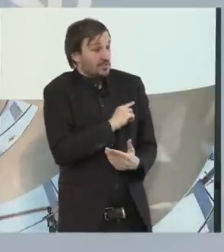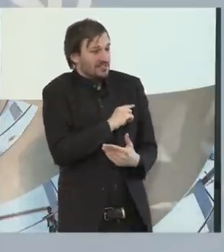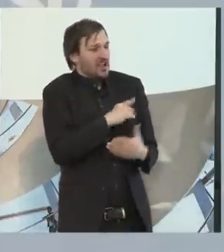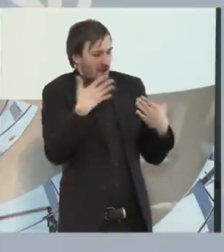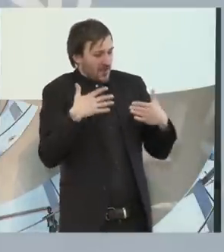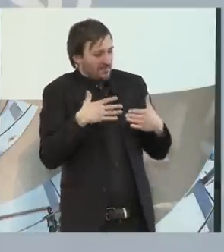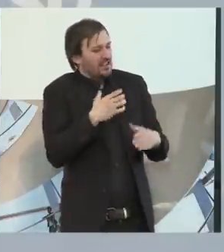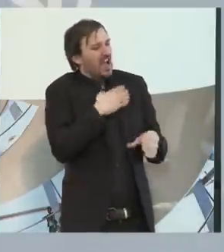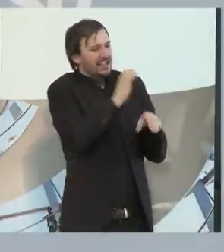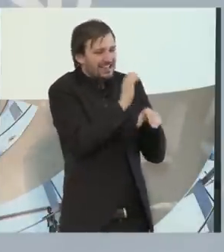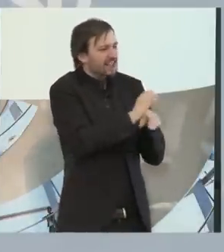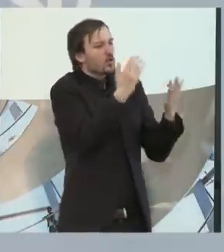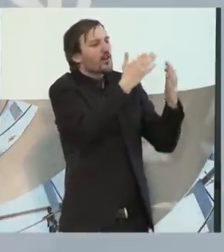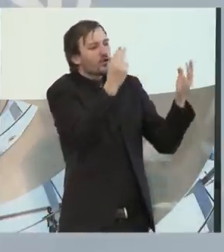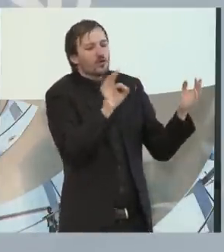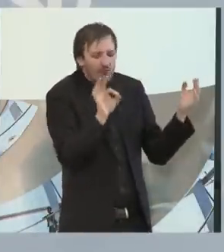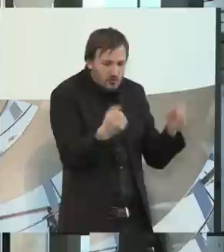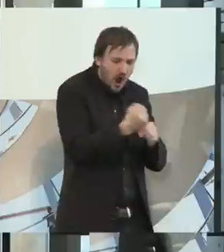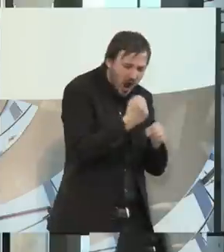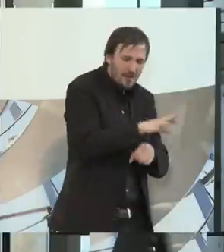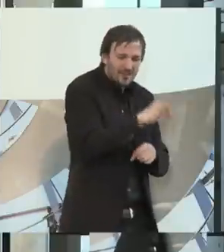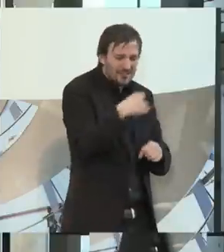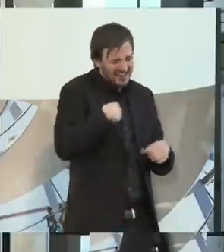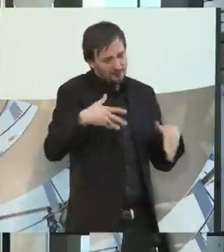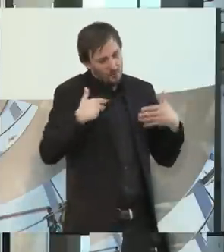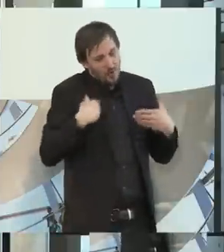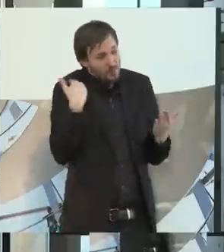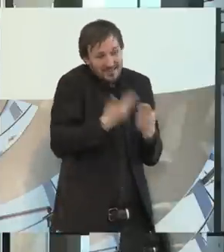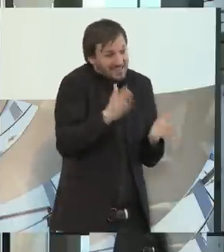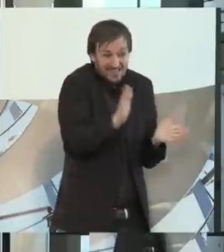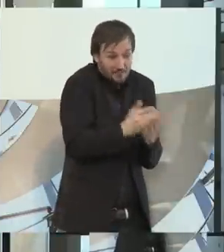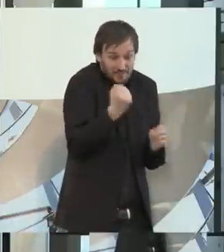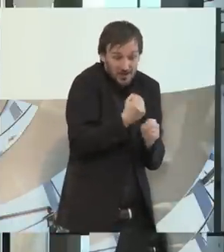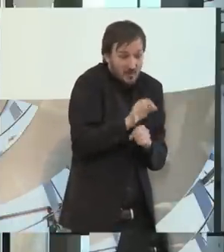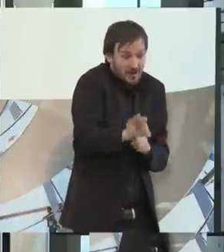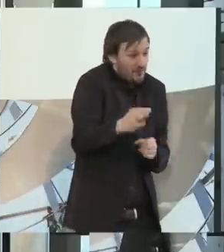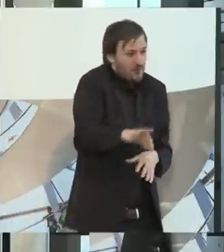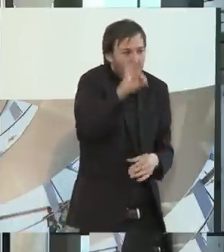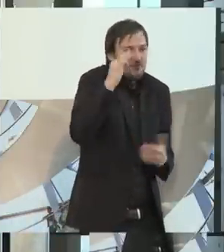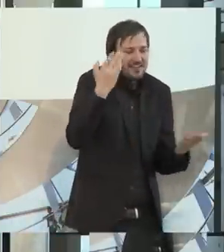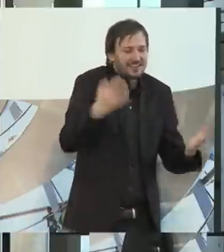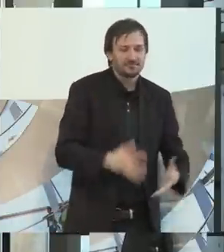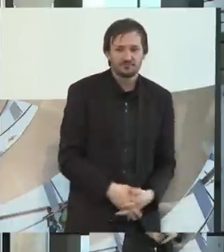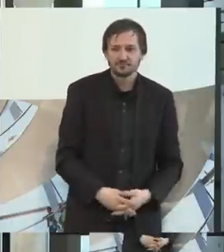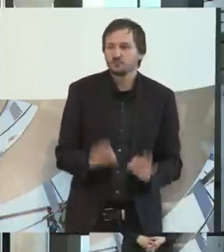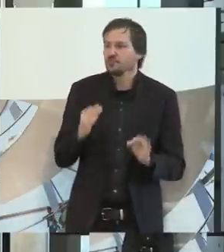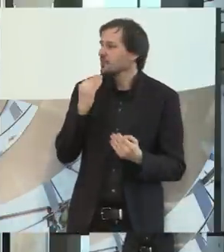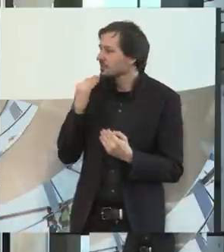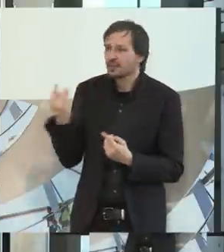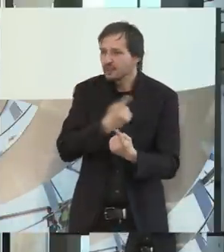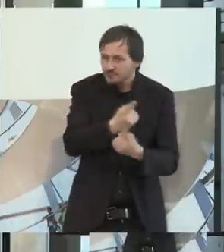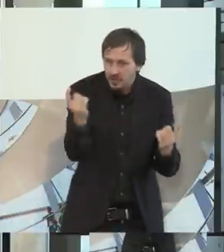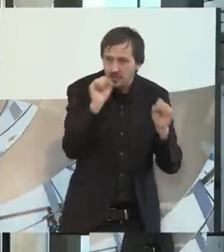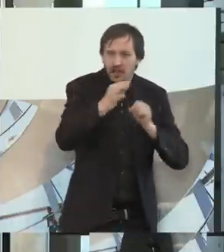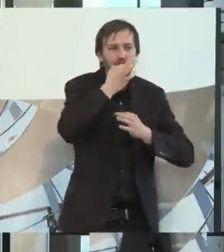jetzt wieder happy. Aber ich habe ihn bis jetzt nicht gefunden. Dankeschön. Ja, damit möchte ich das öffnen für Ihre Fragen und